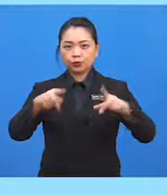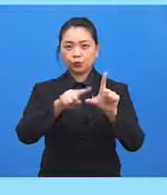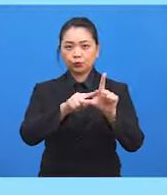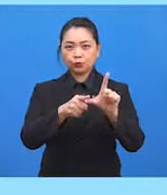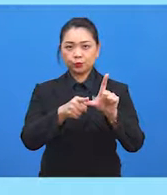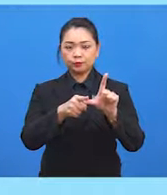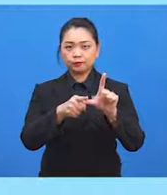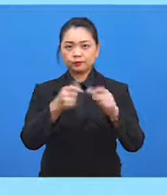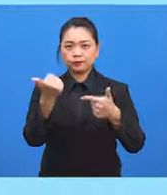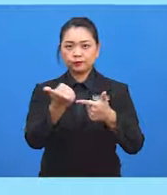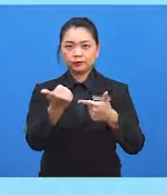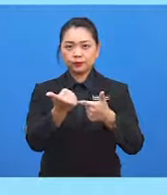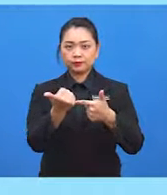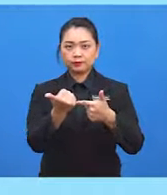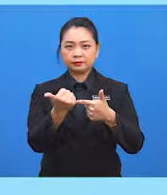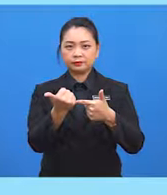Kedua,